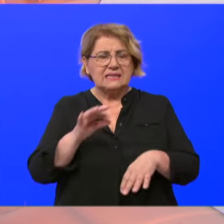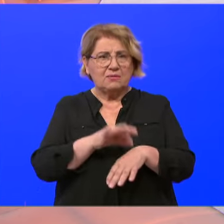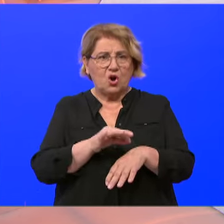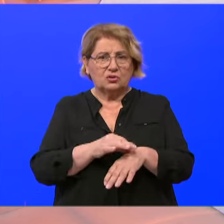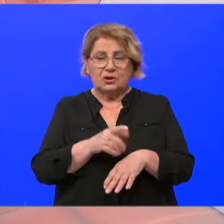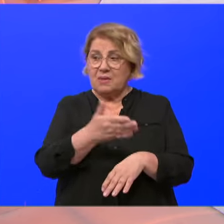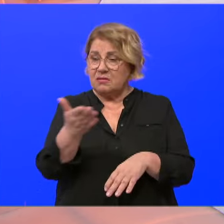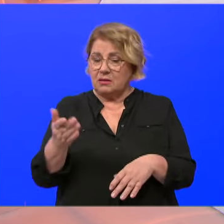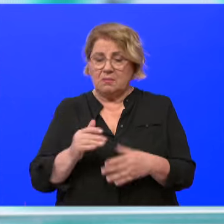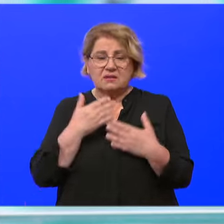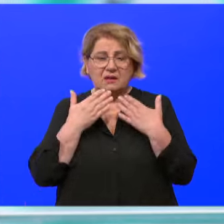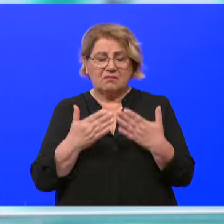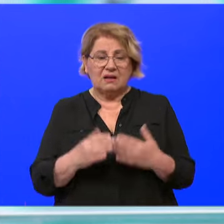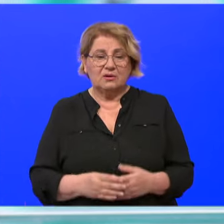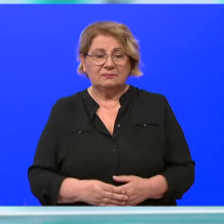zahvaljujemo.